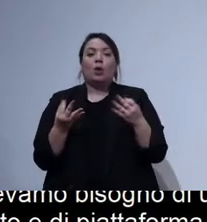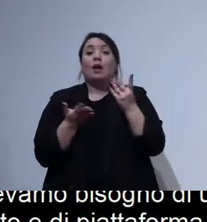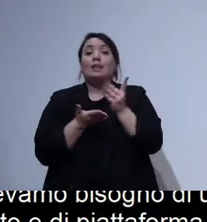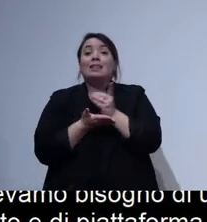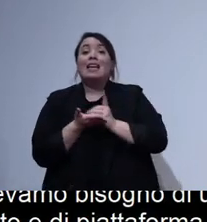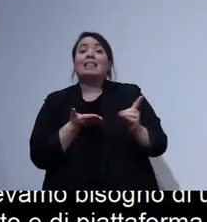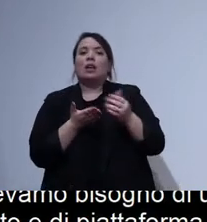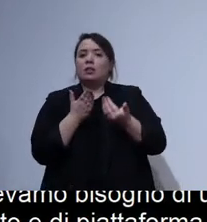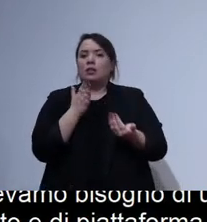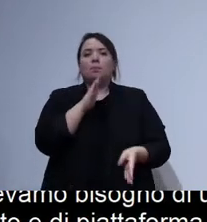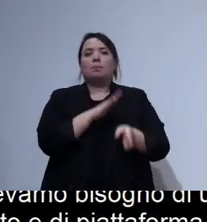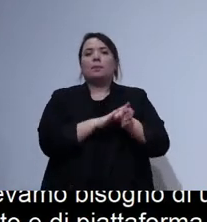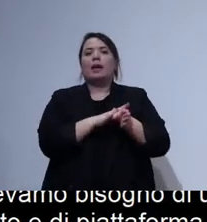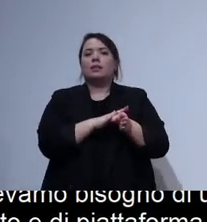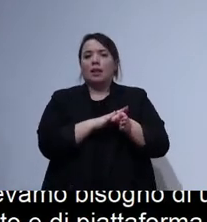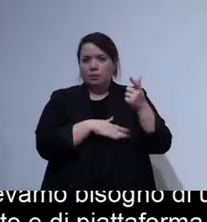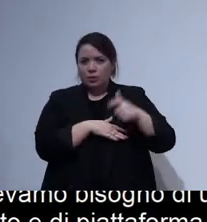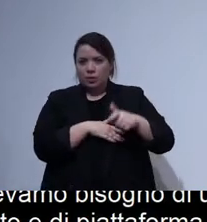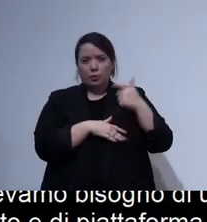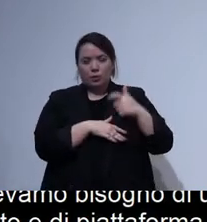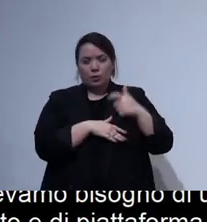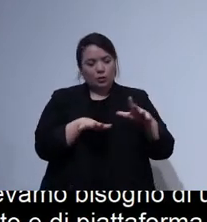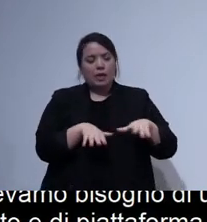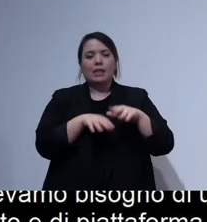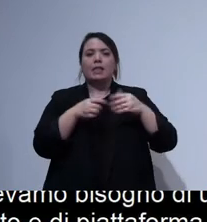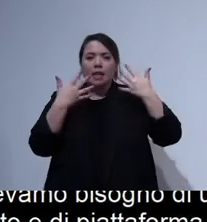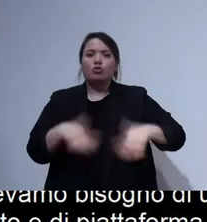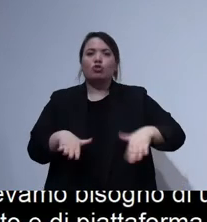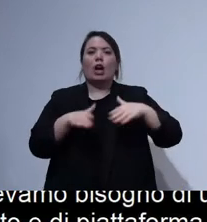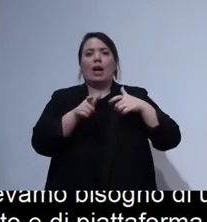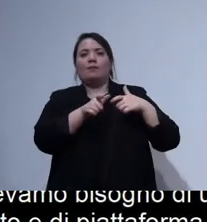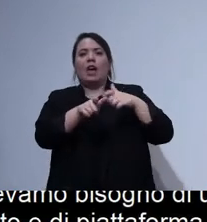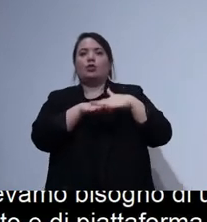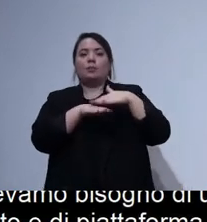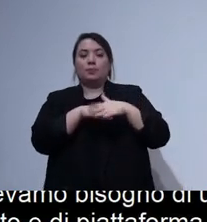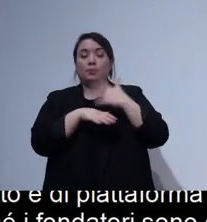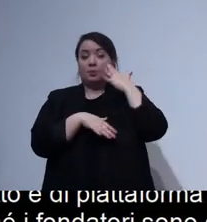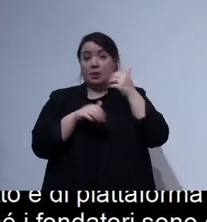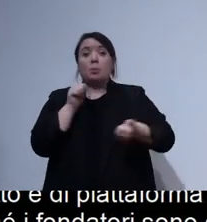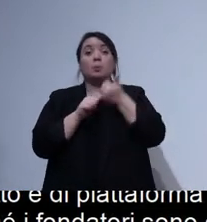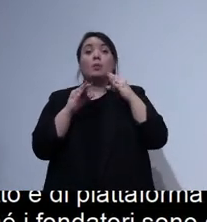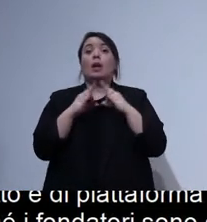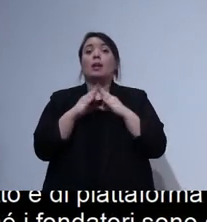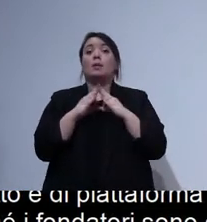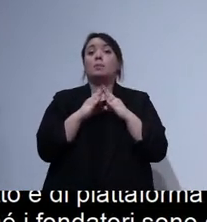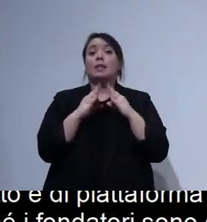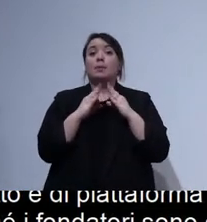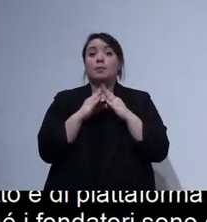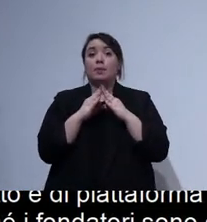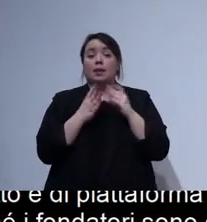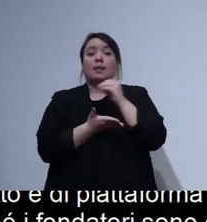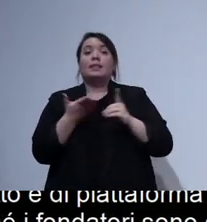parte anche per costruire l'esperienza di viaggio. Il primo punto per Airbnb è stato ad esempio quello che viene definito il design for